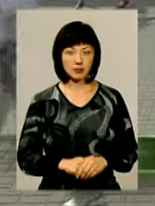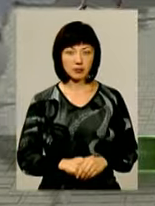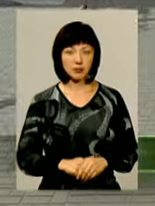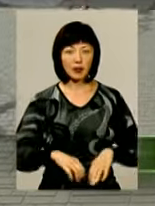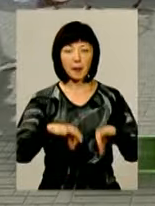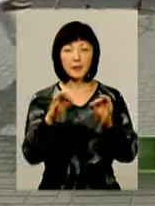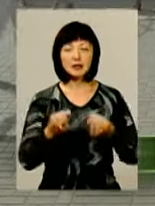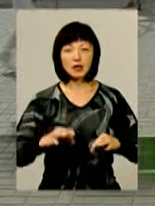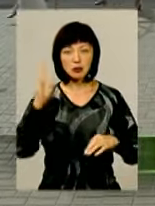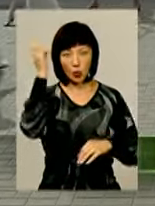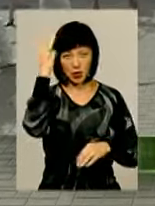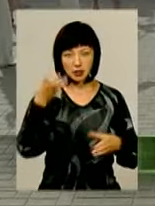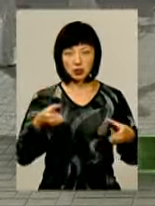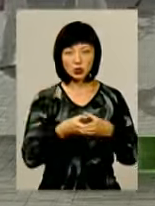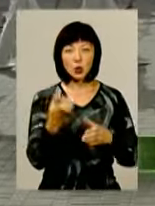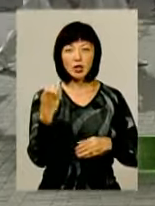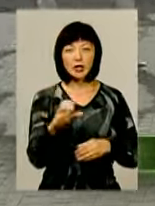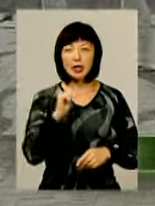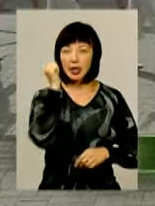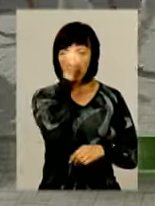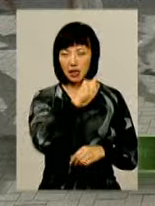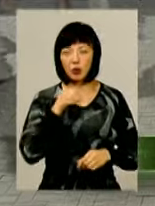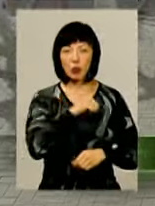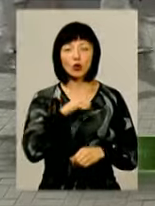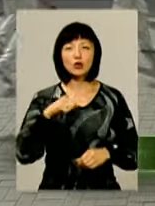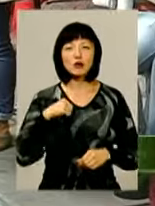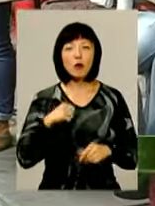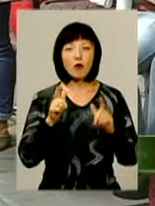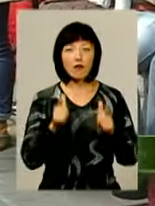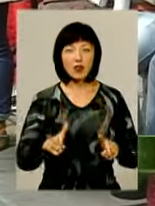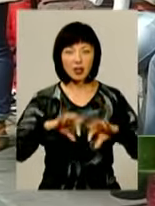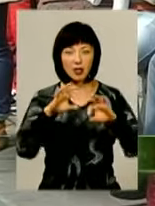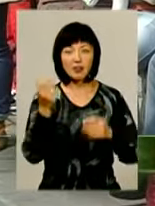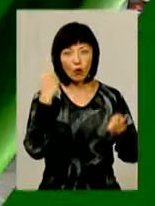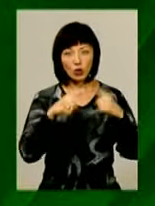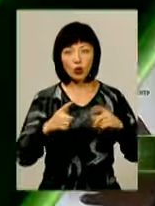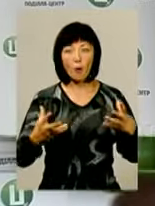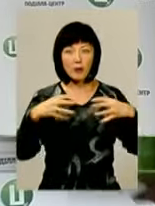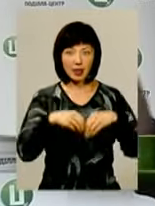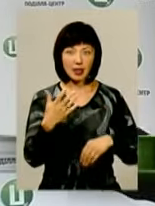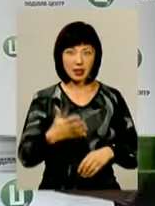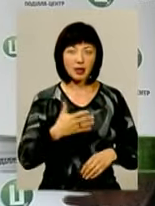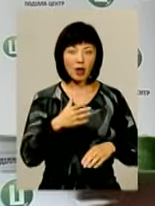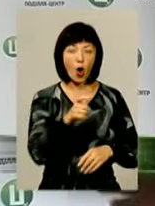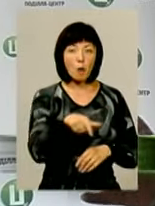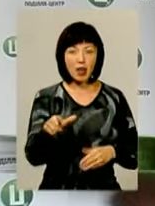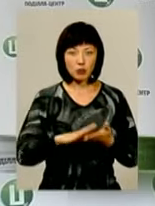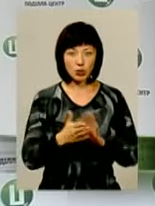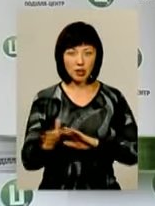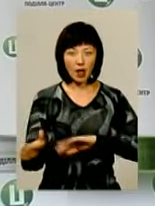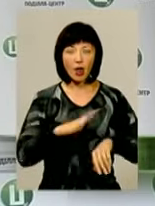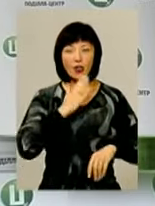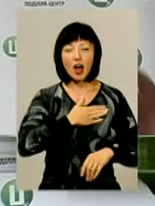Мистецький подільський сотні – рік. Про добровільне творче об'єднання та їхню громадянську позицію. Наші в Одесі або про